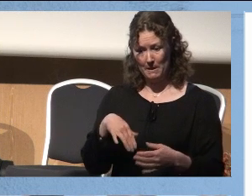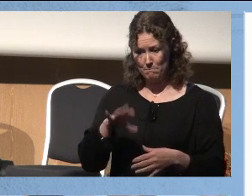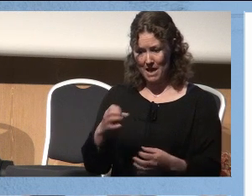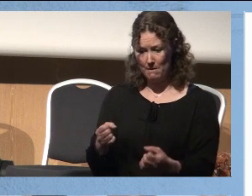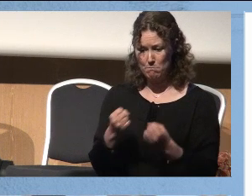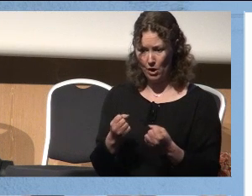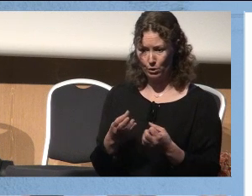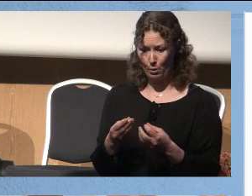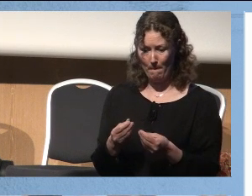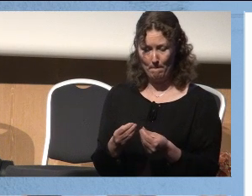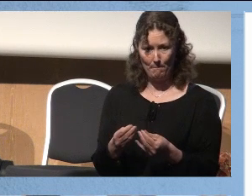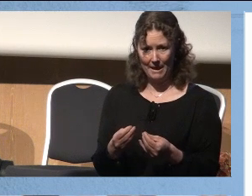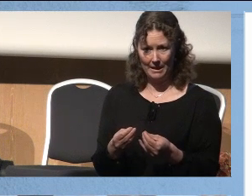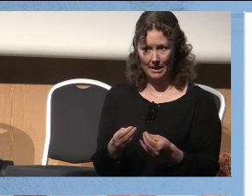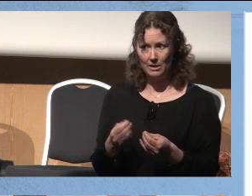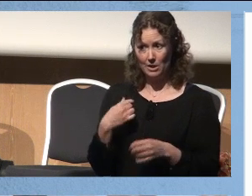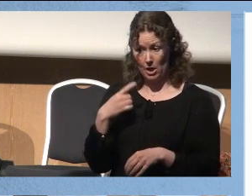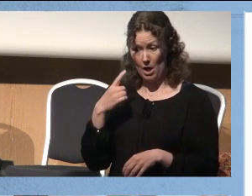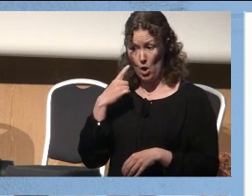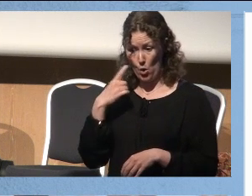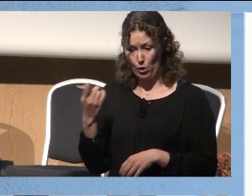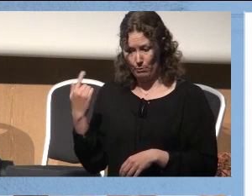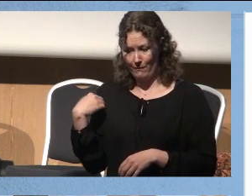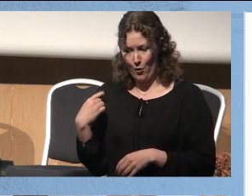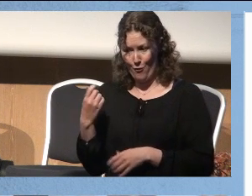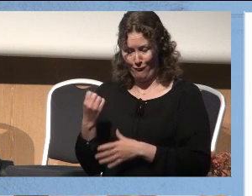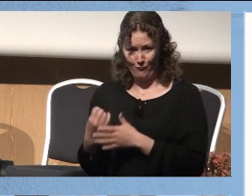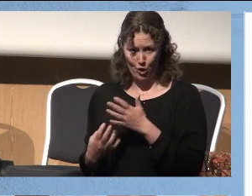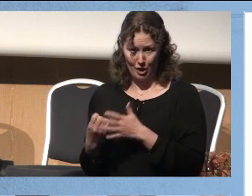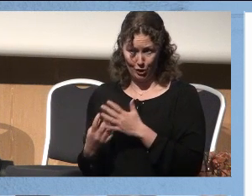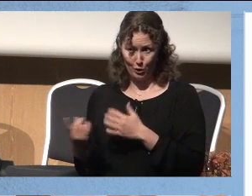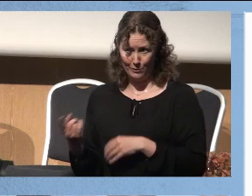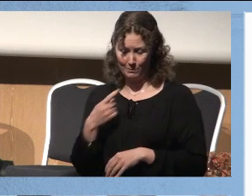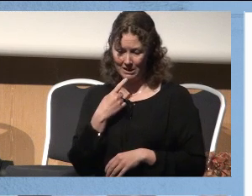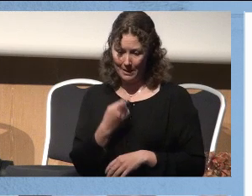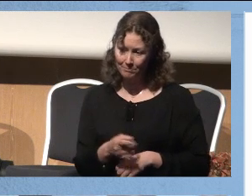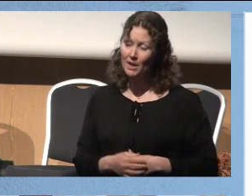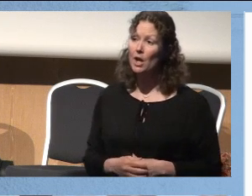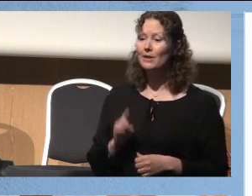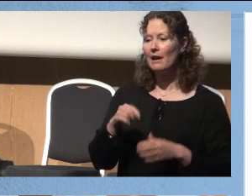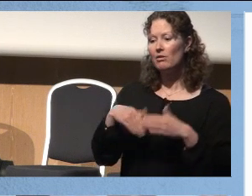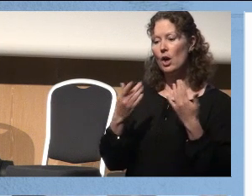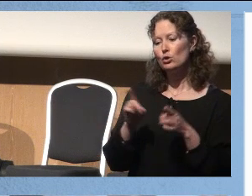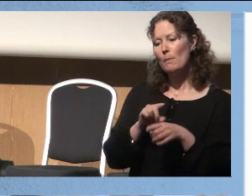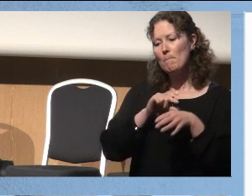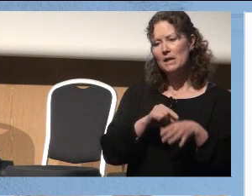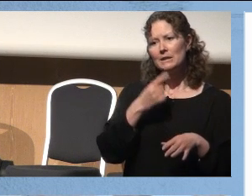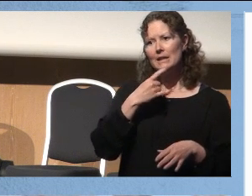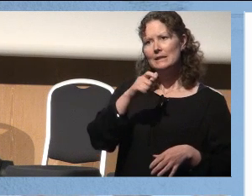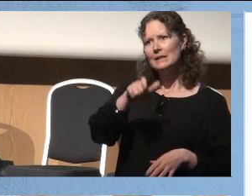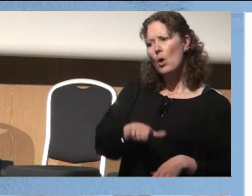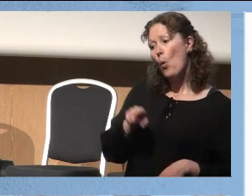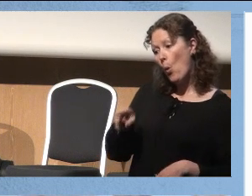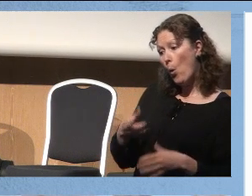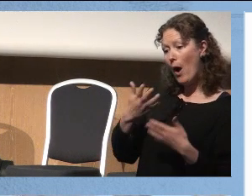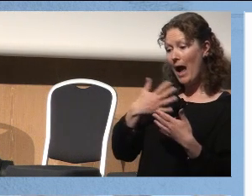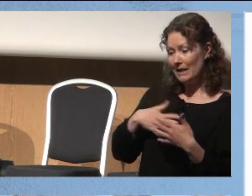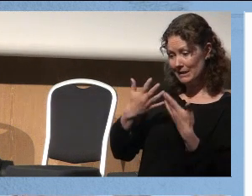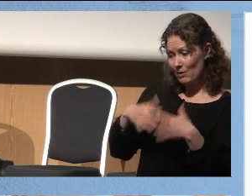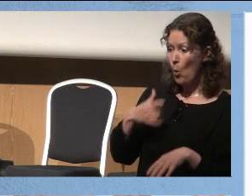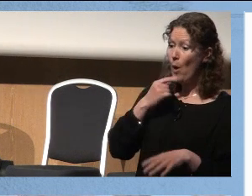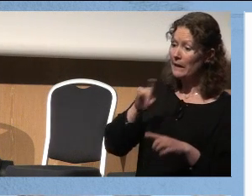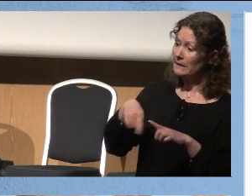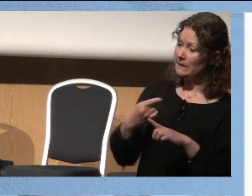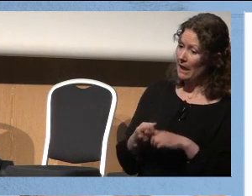begge. hørte jeg på forrige foredragsholder også. Så den dagen pasienten sier at dette helsevesenet kjenner jeg igjen, dette er jo